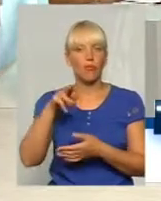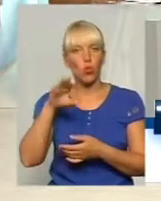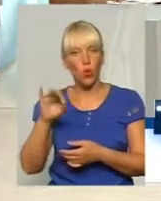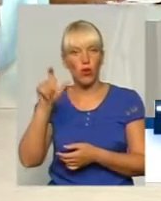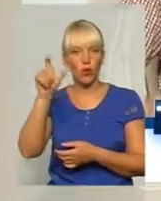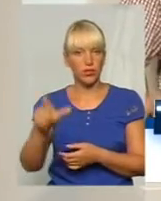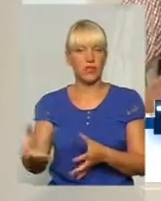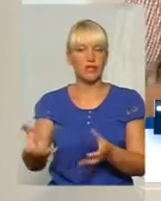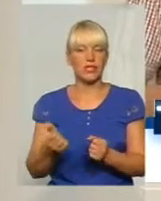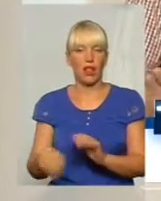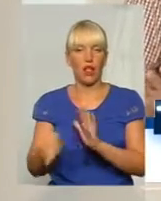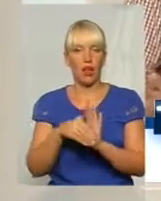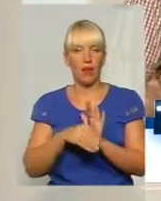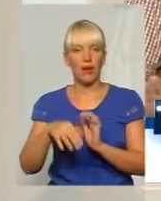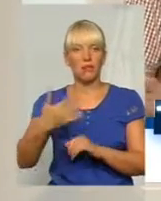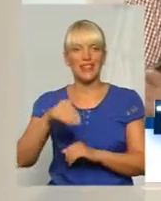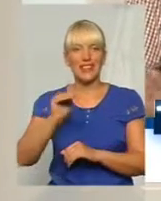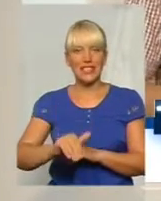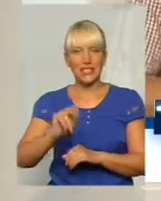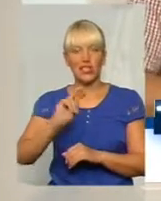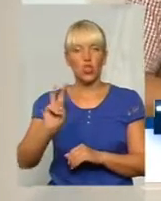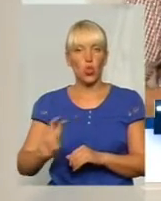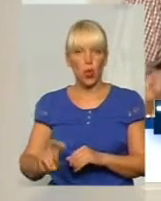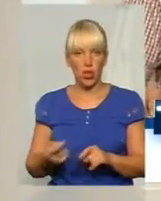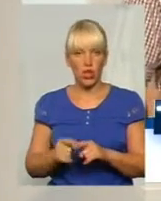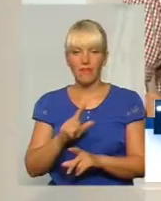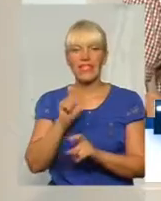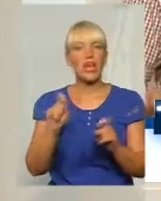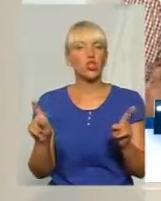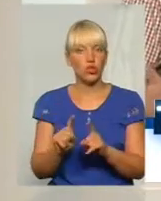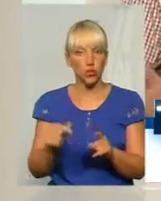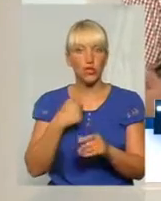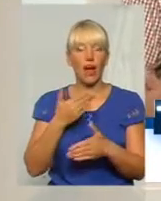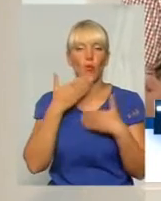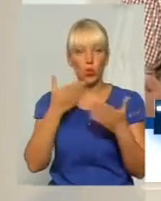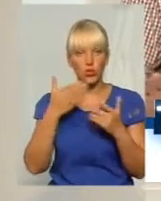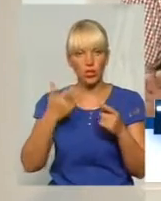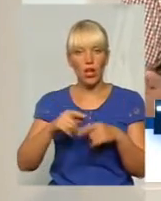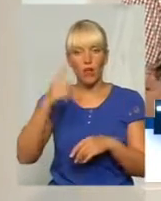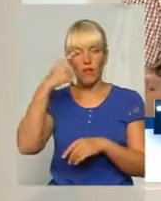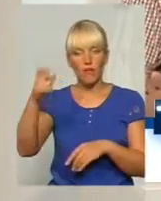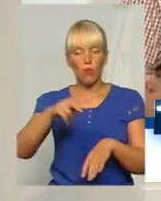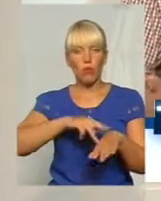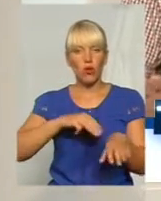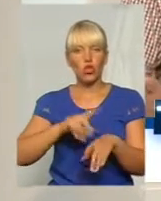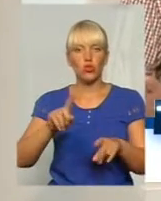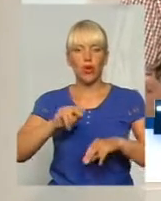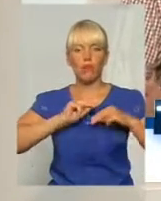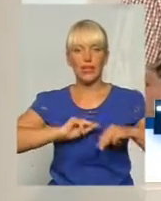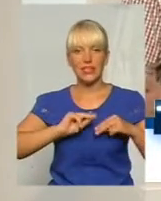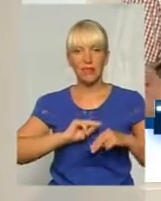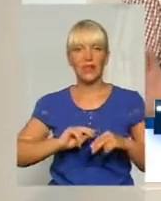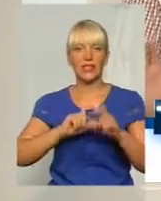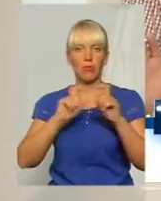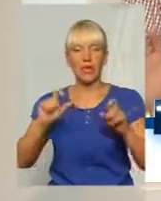За що, зараз я так прочитаю, що повідомлення правоохоронців, що працівники Департаменту захисту